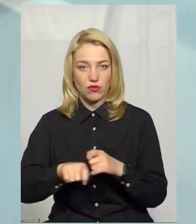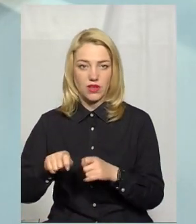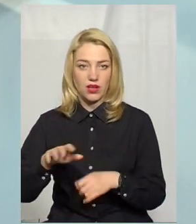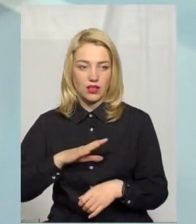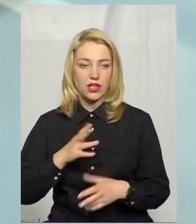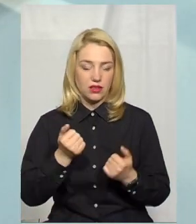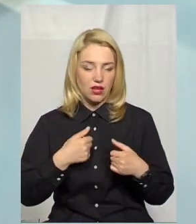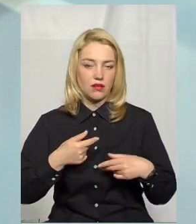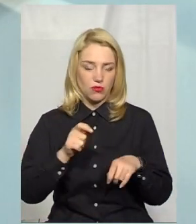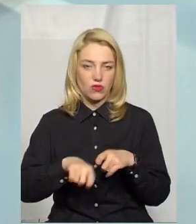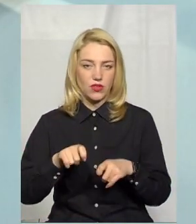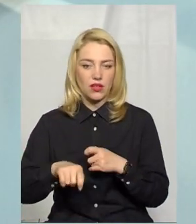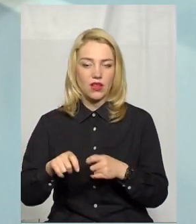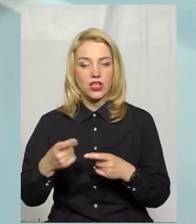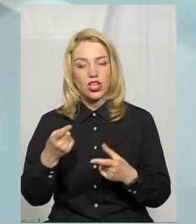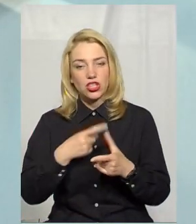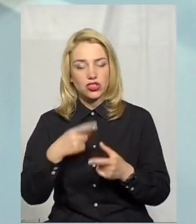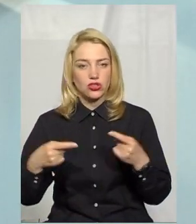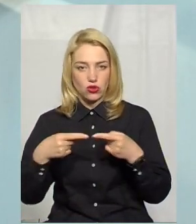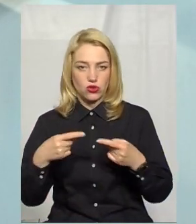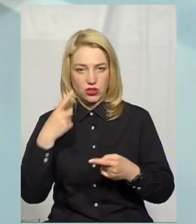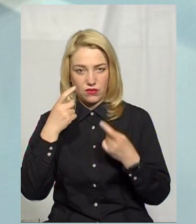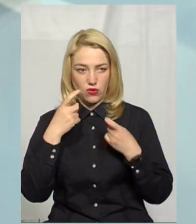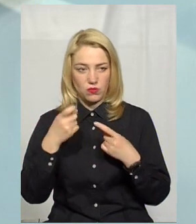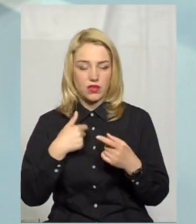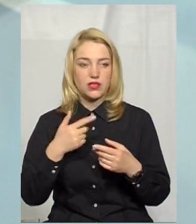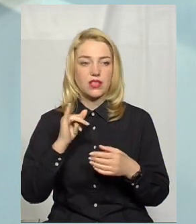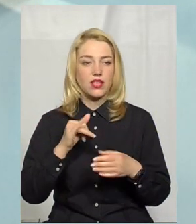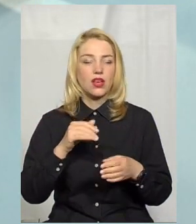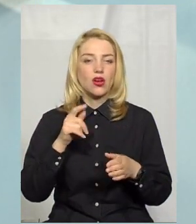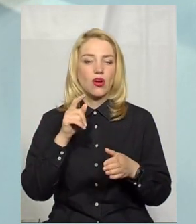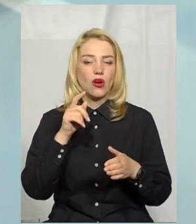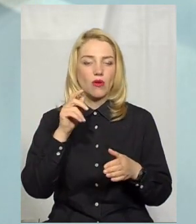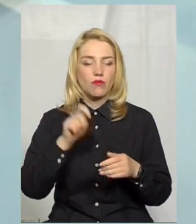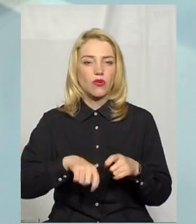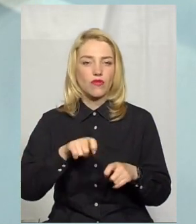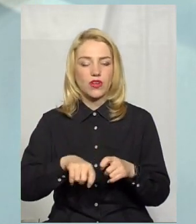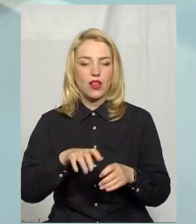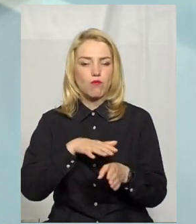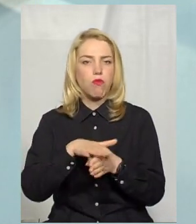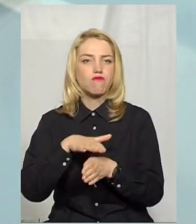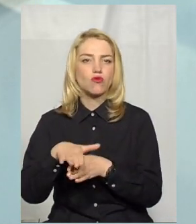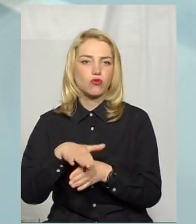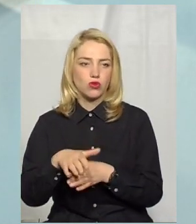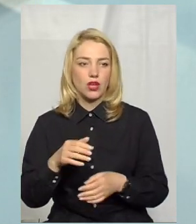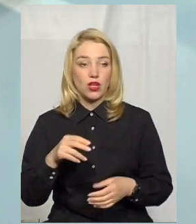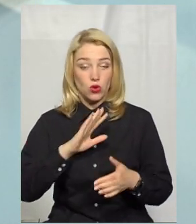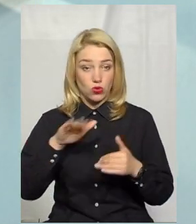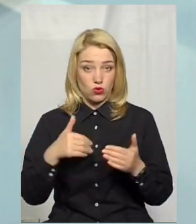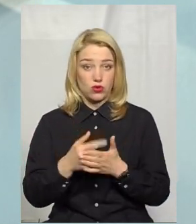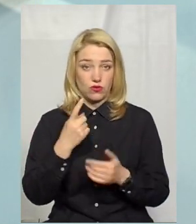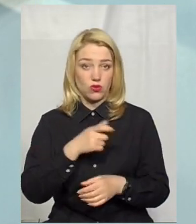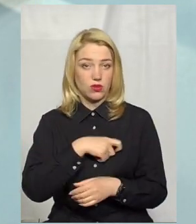достовірність цієї інформації. По-перше, ми перевіряли ще й повноту. Досі в одного депутата